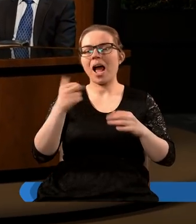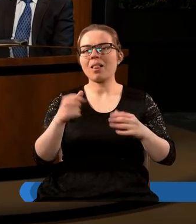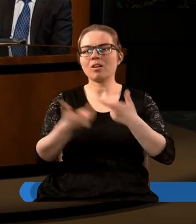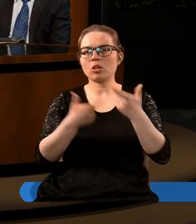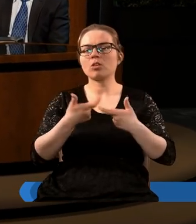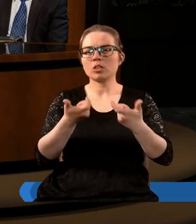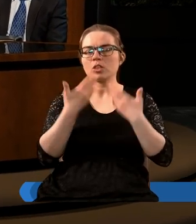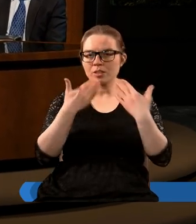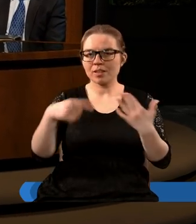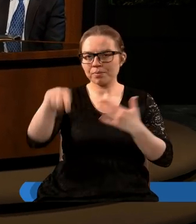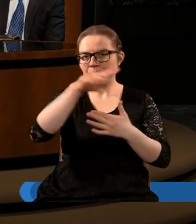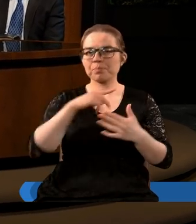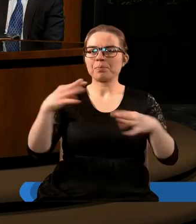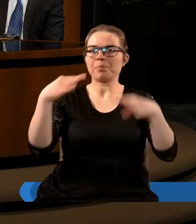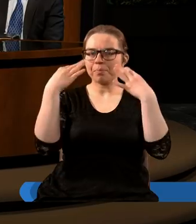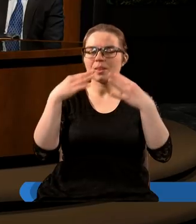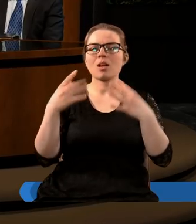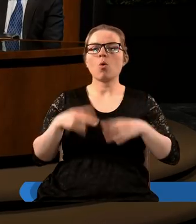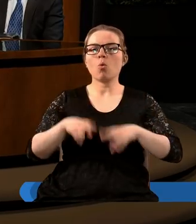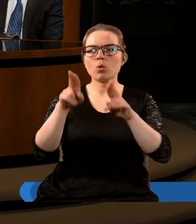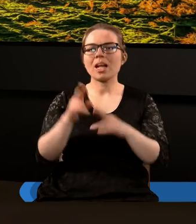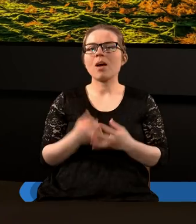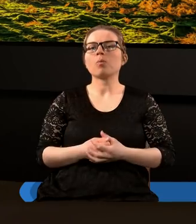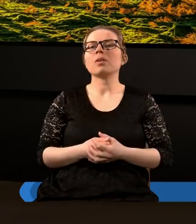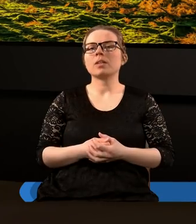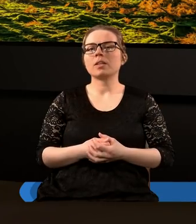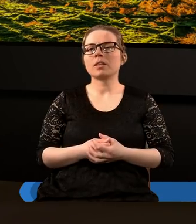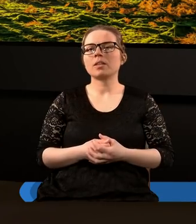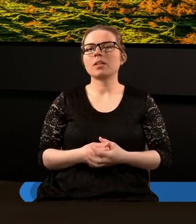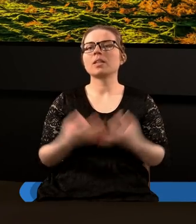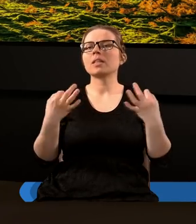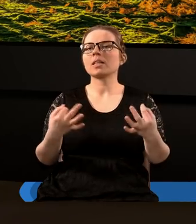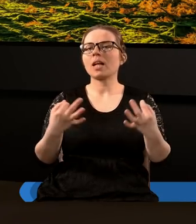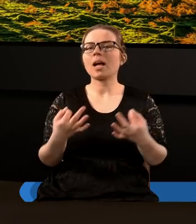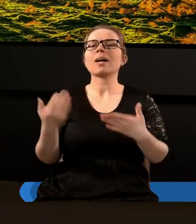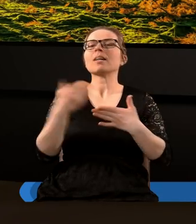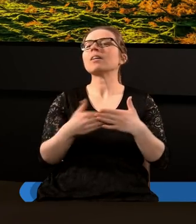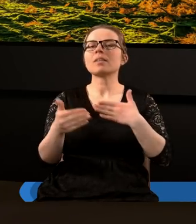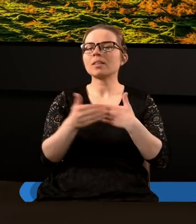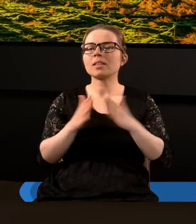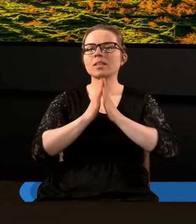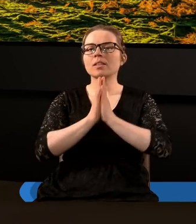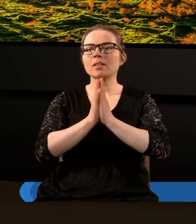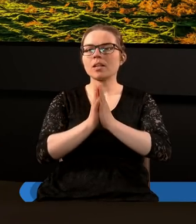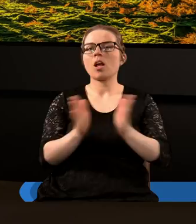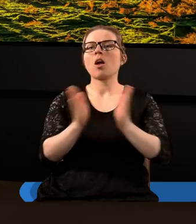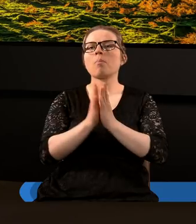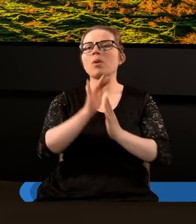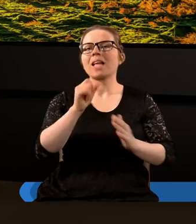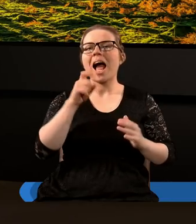Dziękuję Wam serdecznie za udział teraz na koniec będę prosił